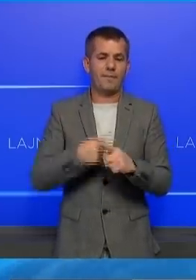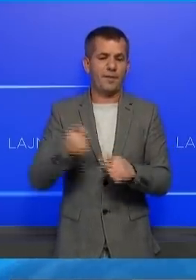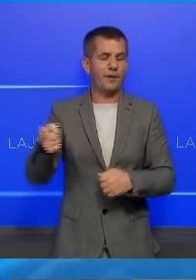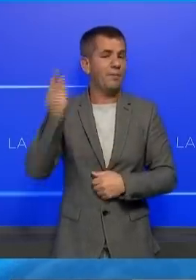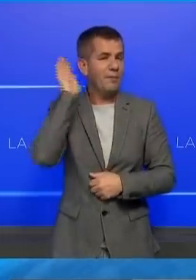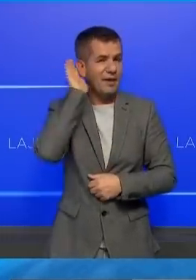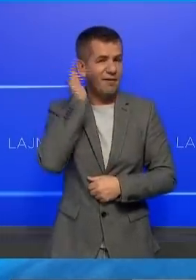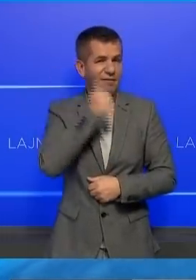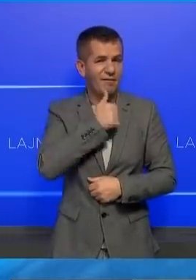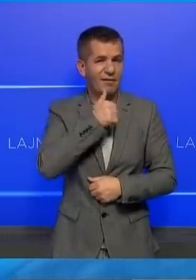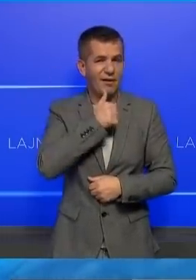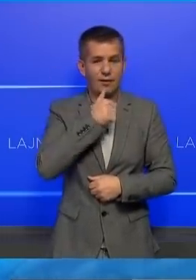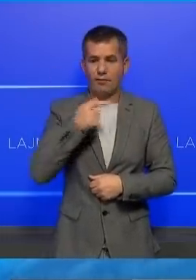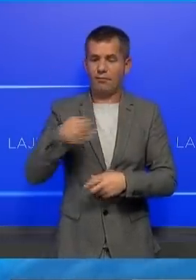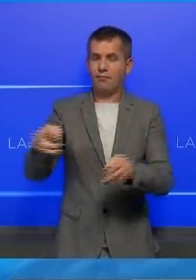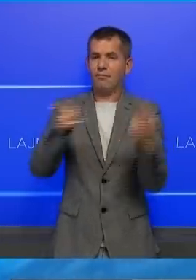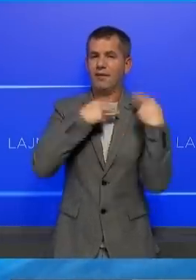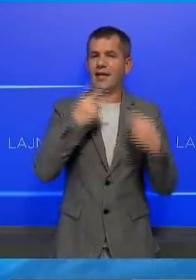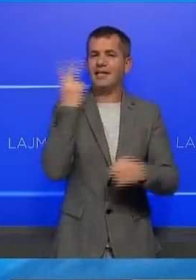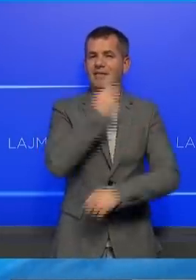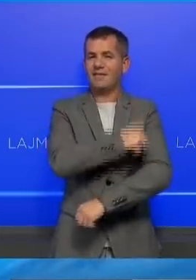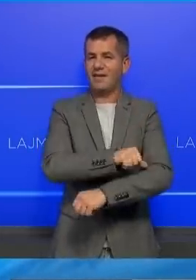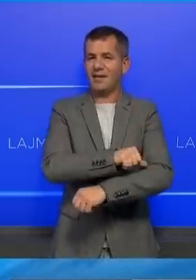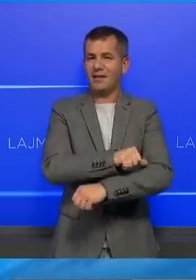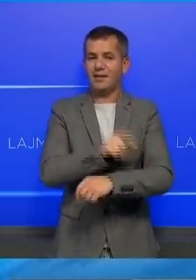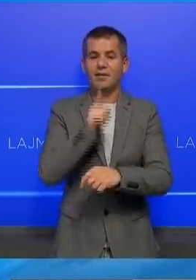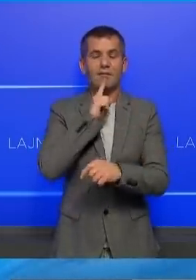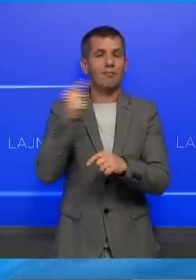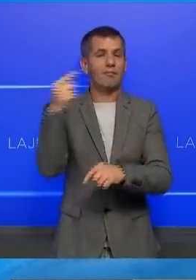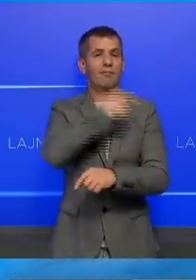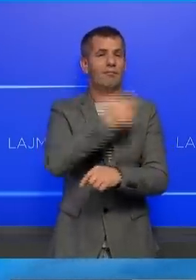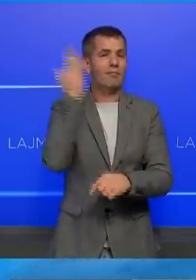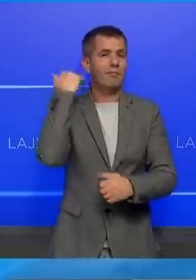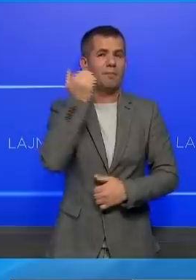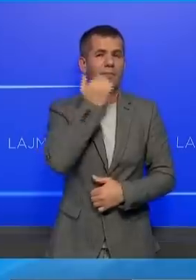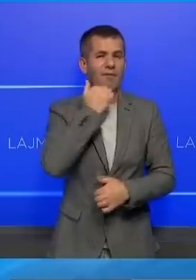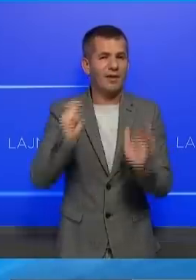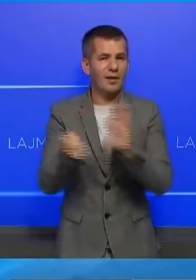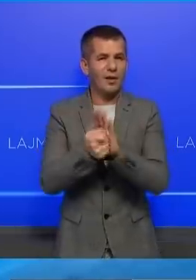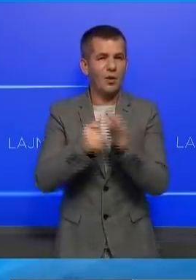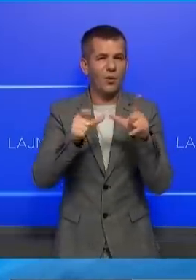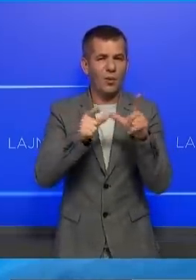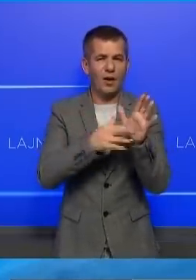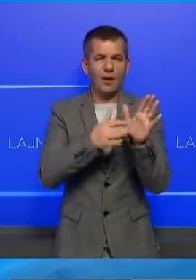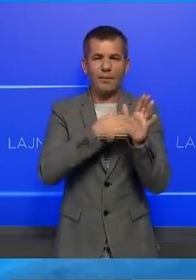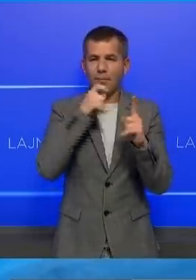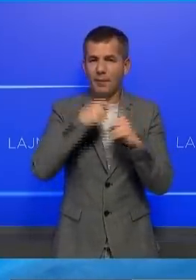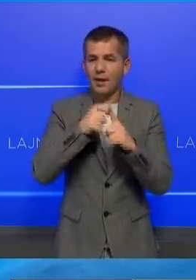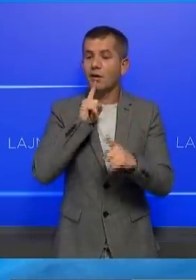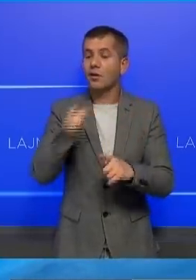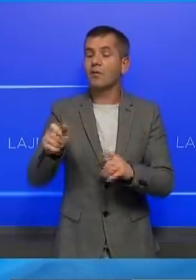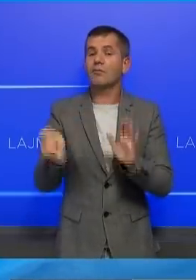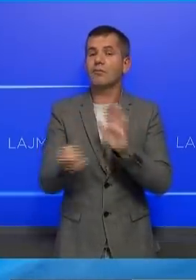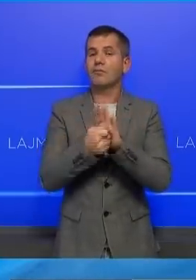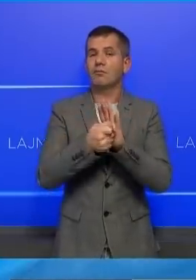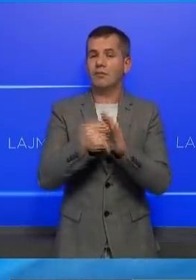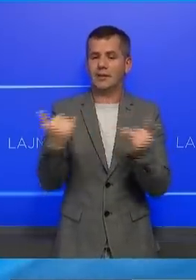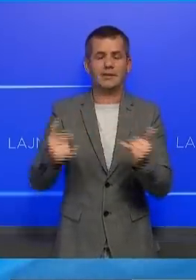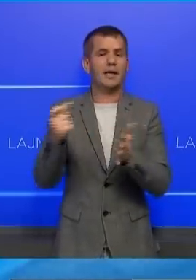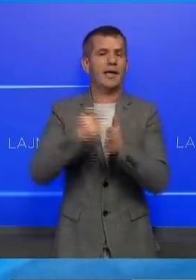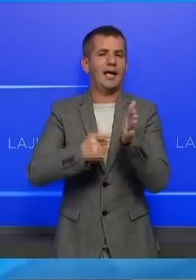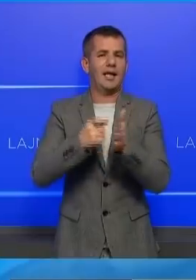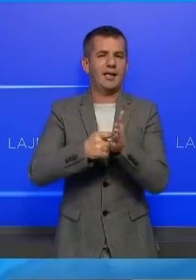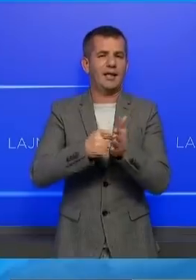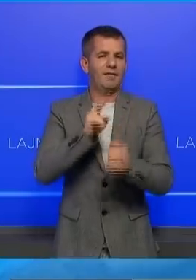Financave që këthejet 20 vjetë pas dhe këthejet të privatizimin kohën e unëmikut, ku nirju që ka privatizu sot dështë antarive të